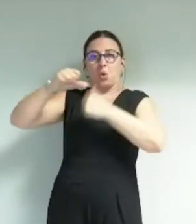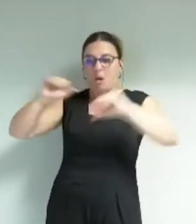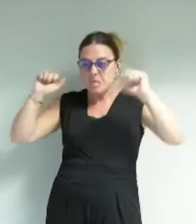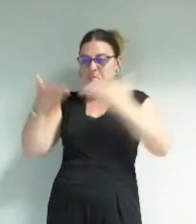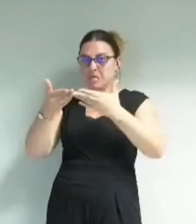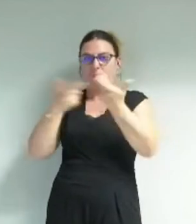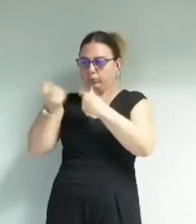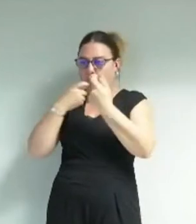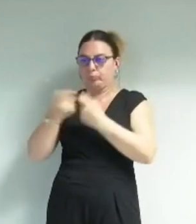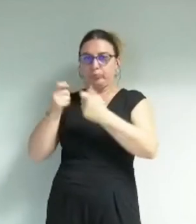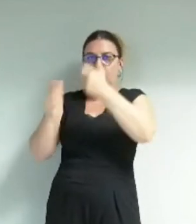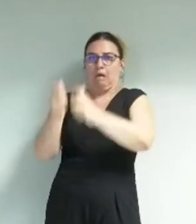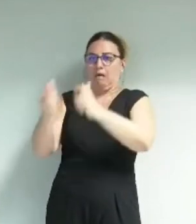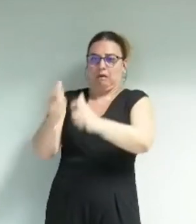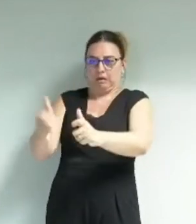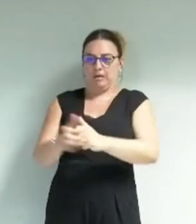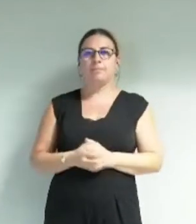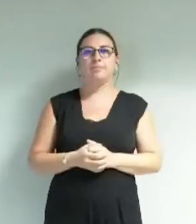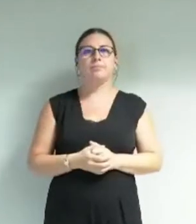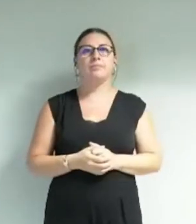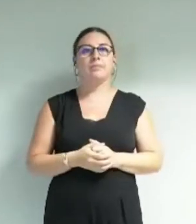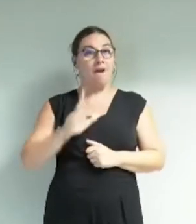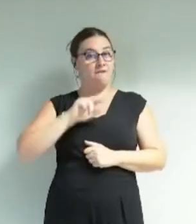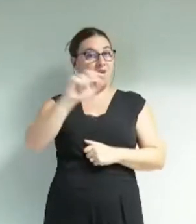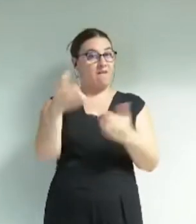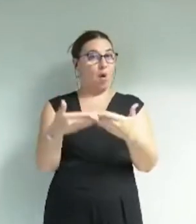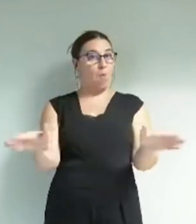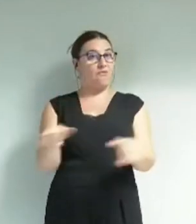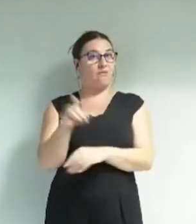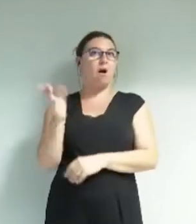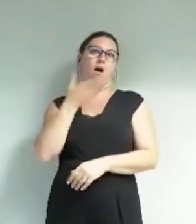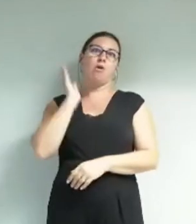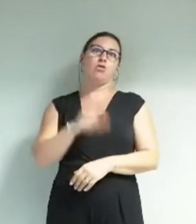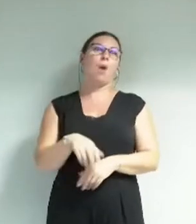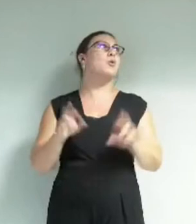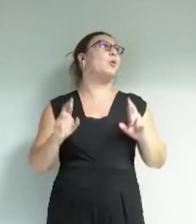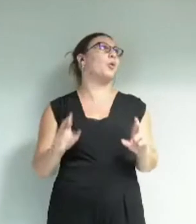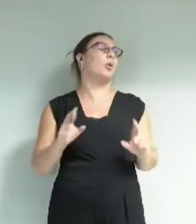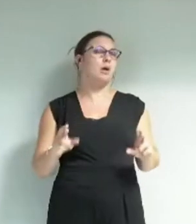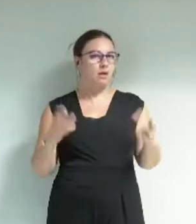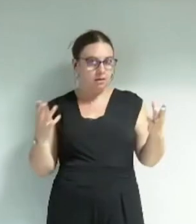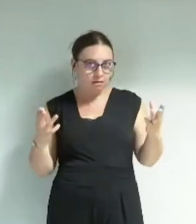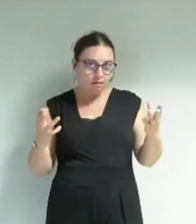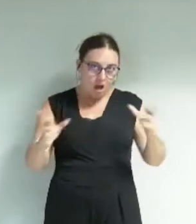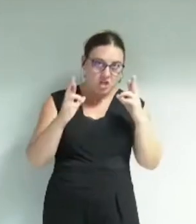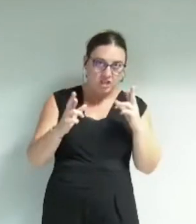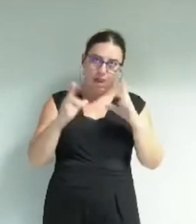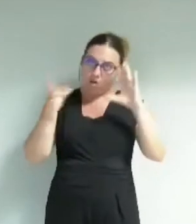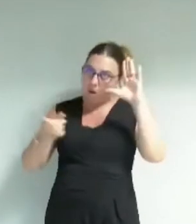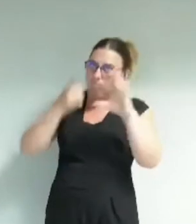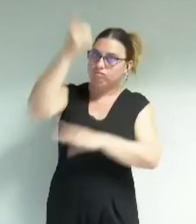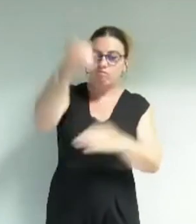et inapproprié. Il va bientôt rouvrir tant mieux espérons que cette fois ce sera pour de bon